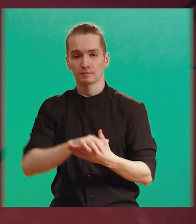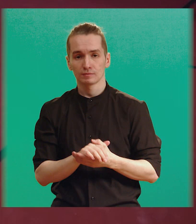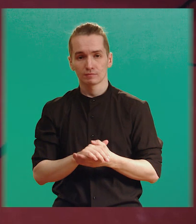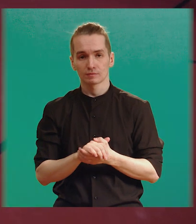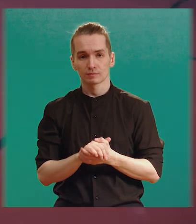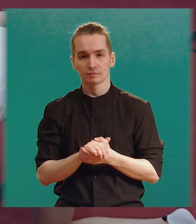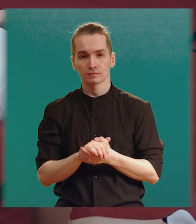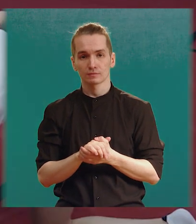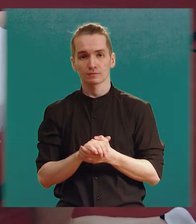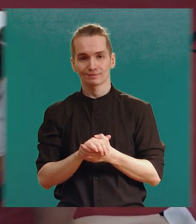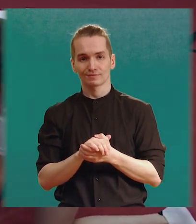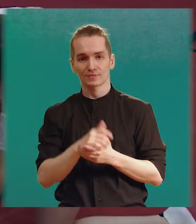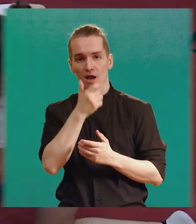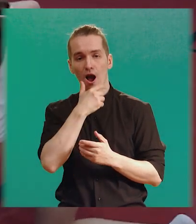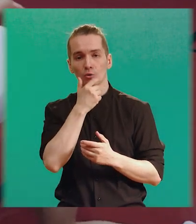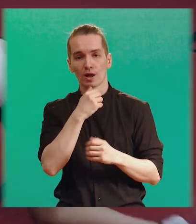Отлично, аккуратно.